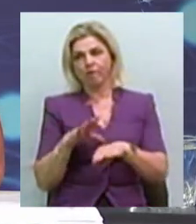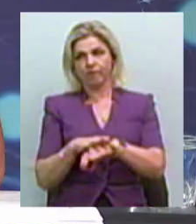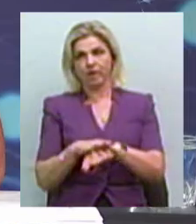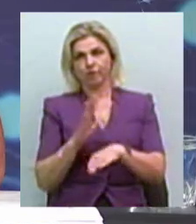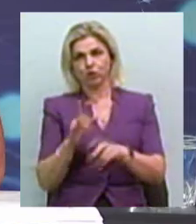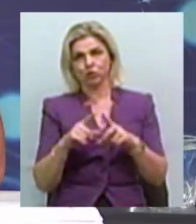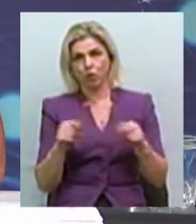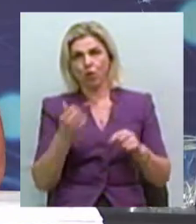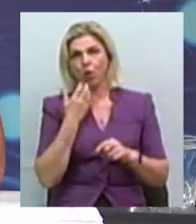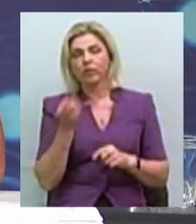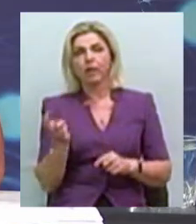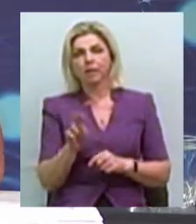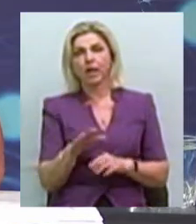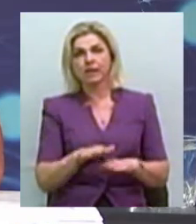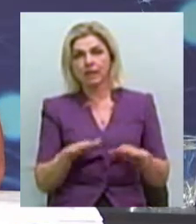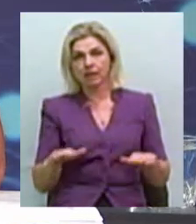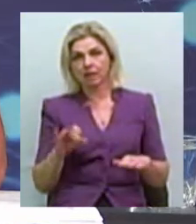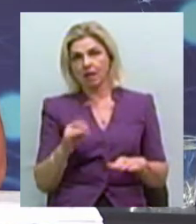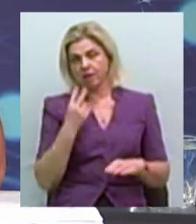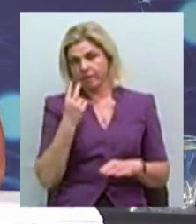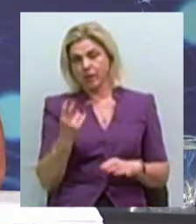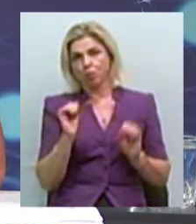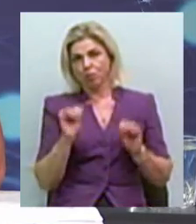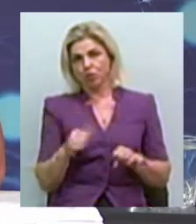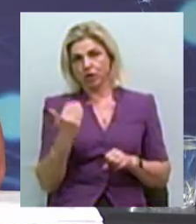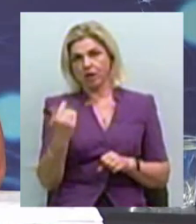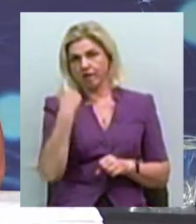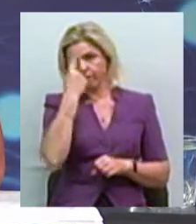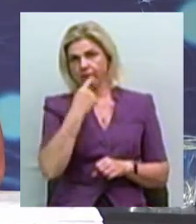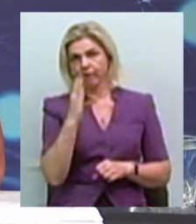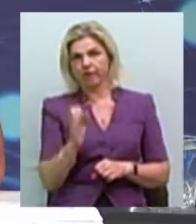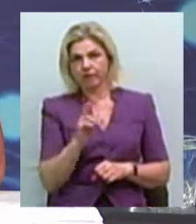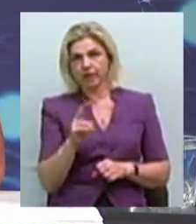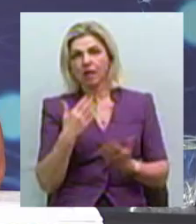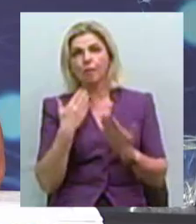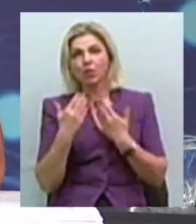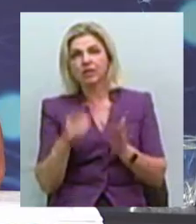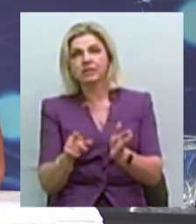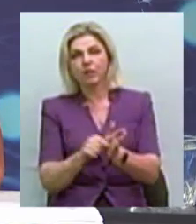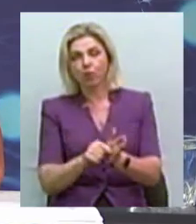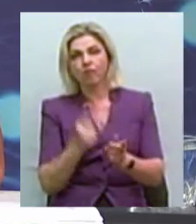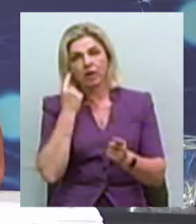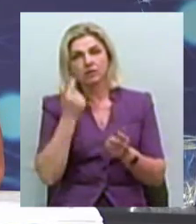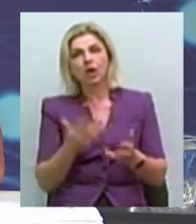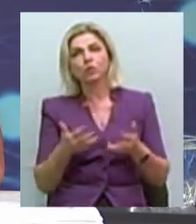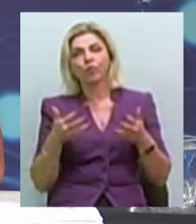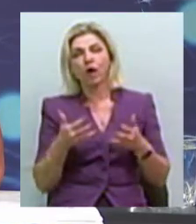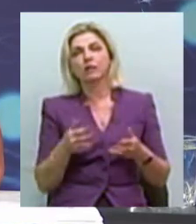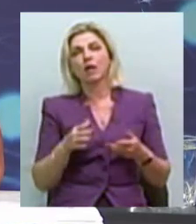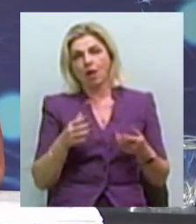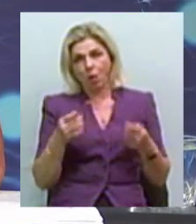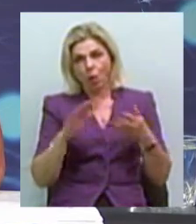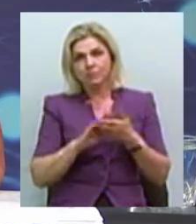приходить дитина, можна подивитися на її зовнішній вид, поспілкуватися з нею, можна з'ясувати певні